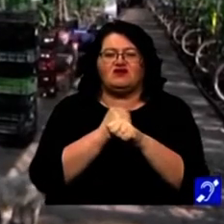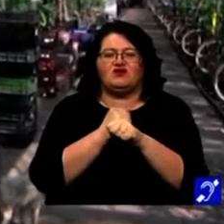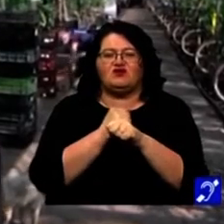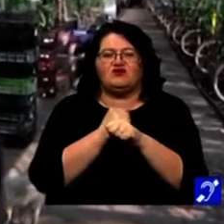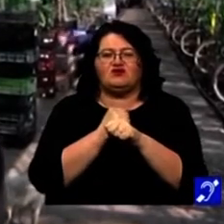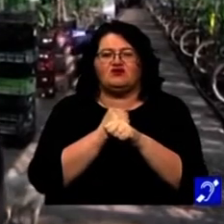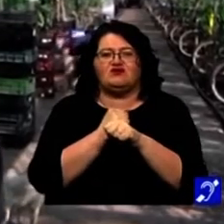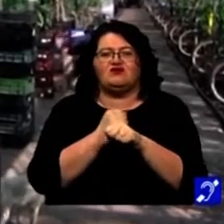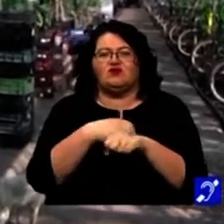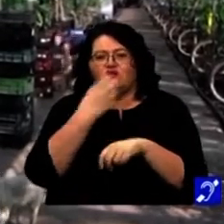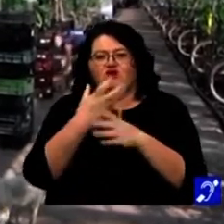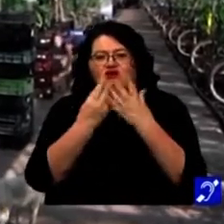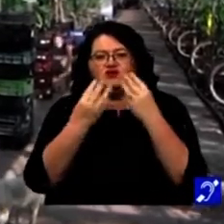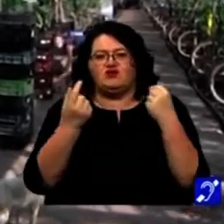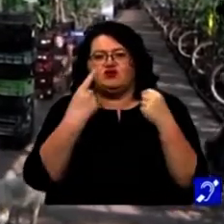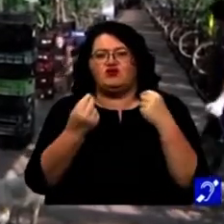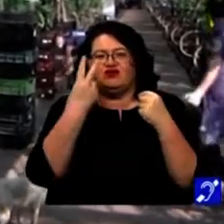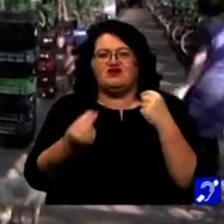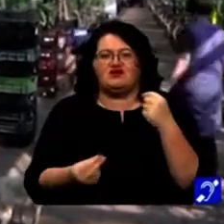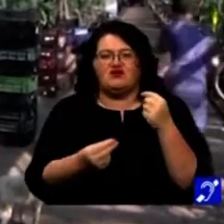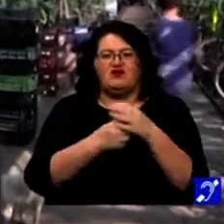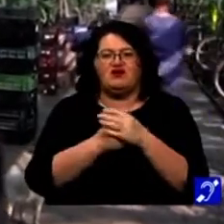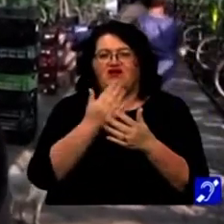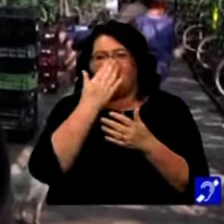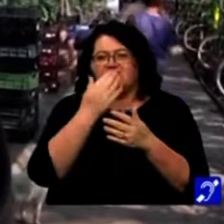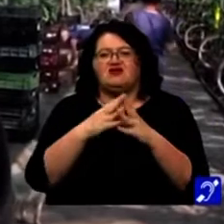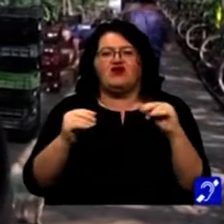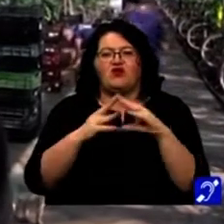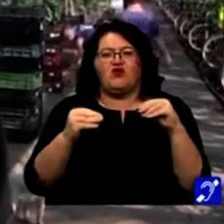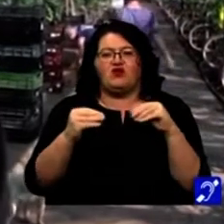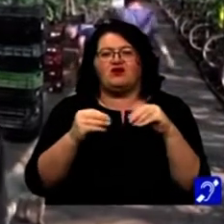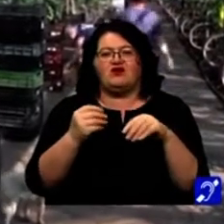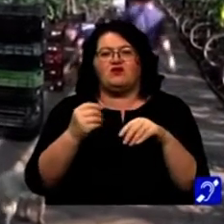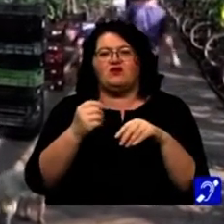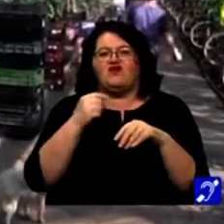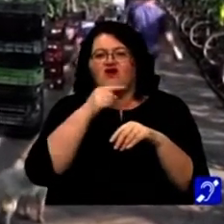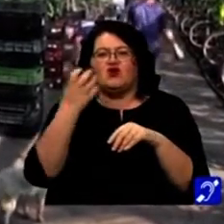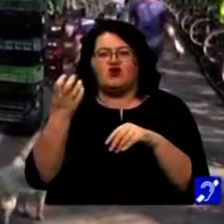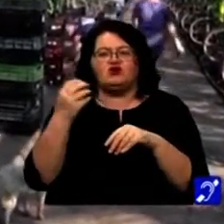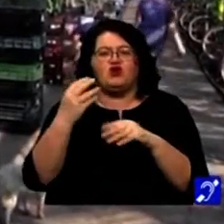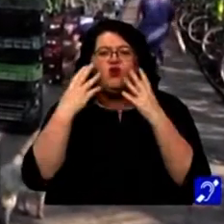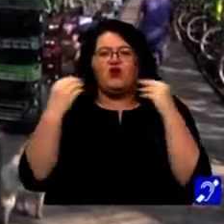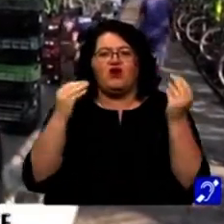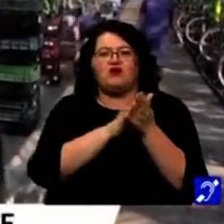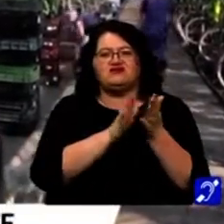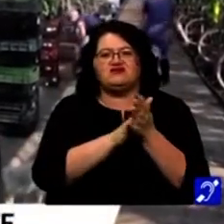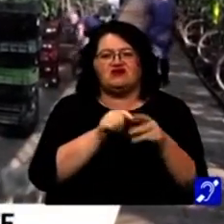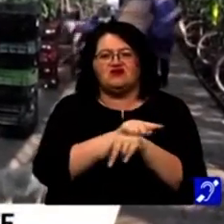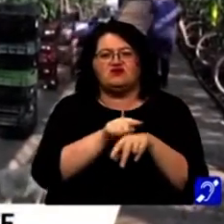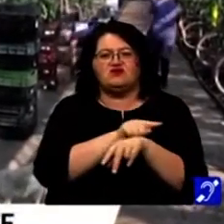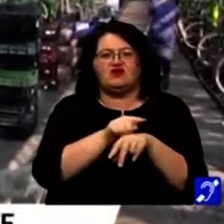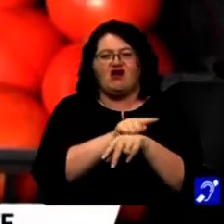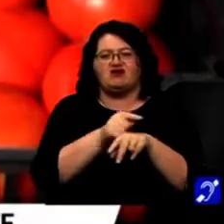mari, deci producția este dublă, triplă chiar, față de soiurile românești, rezistența la păstrare e la fel